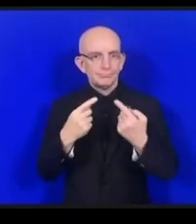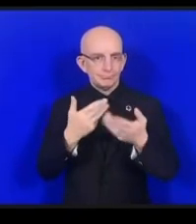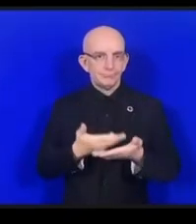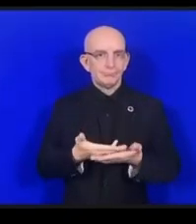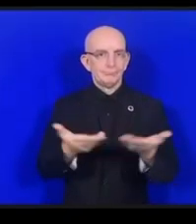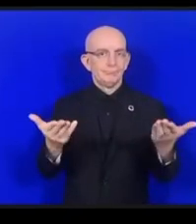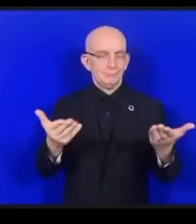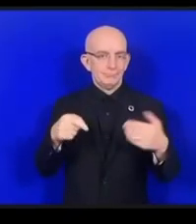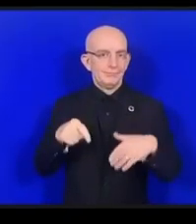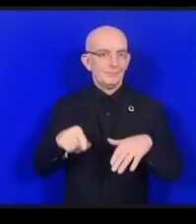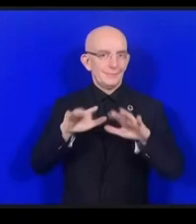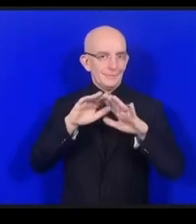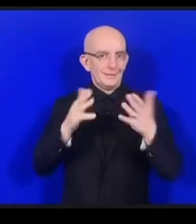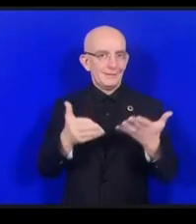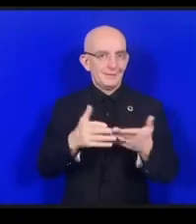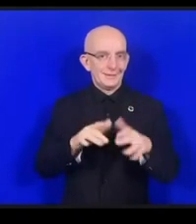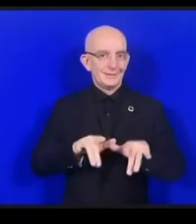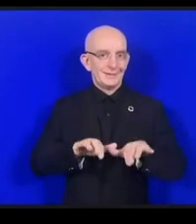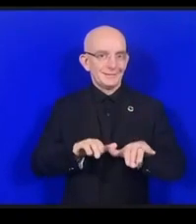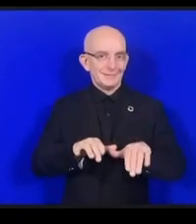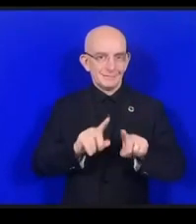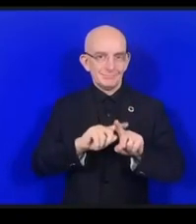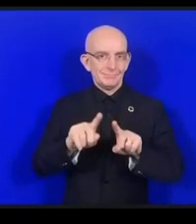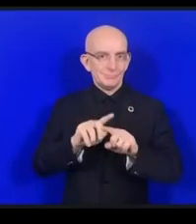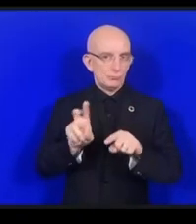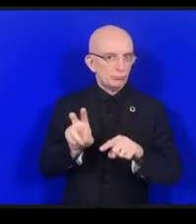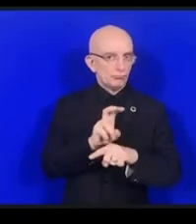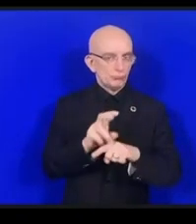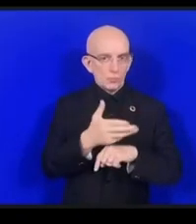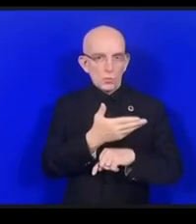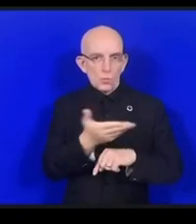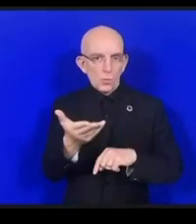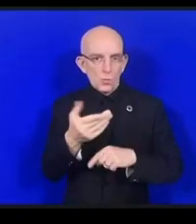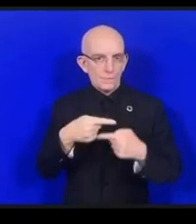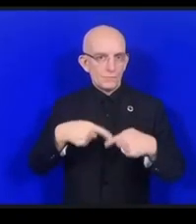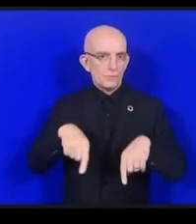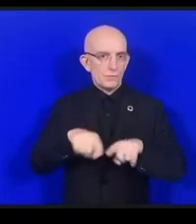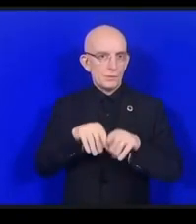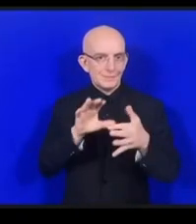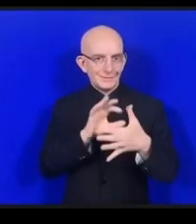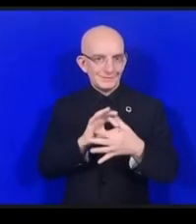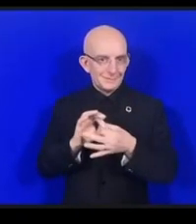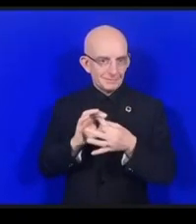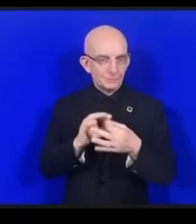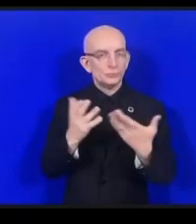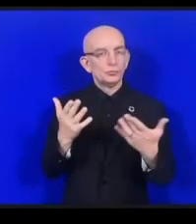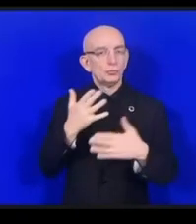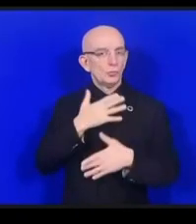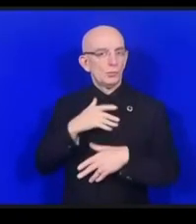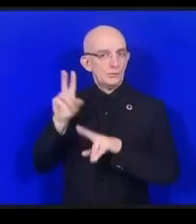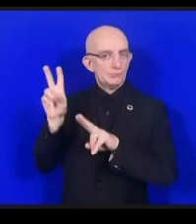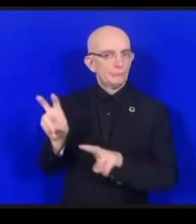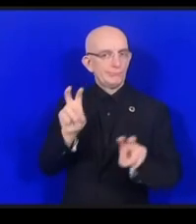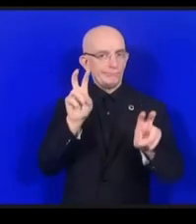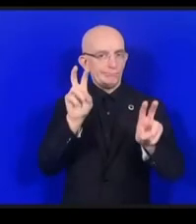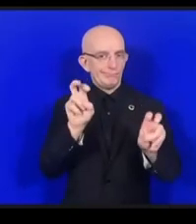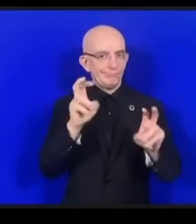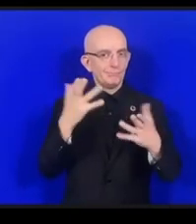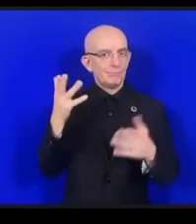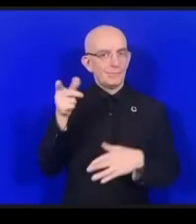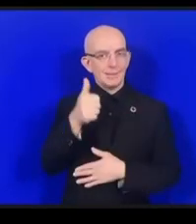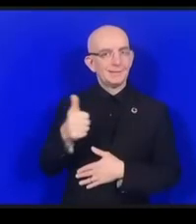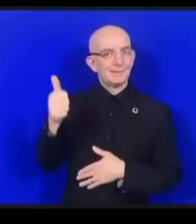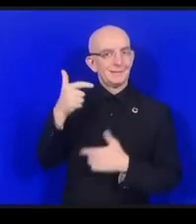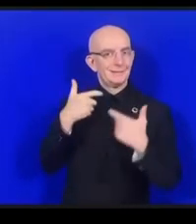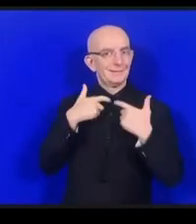そして経済社会局のジュアン・リー事務次長正しい発音だったでしょうか彼がこの